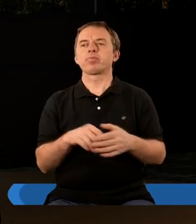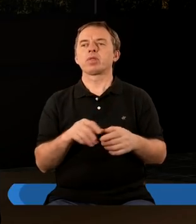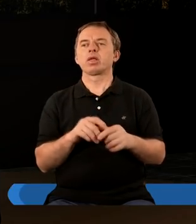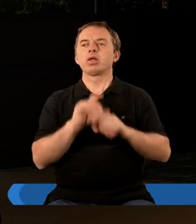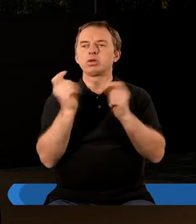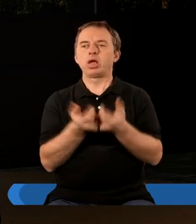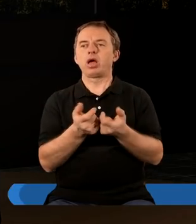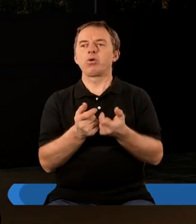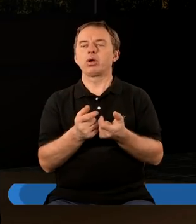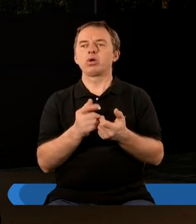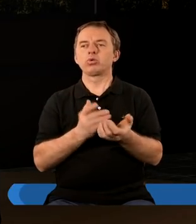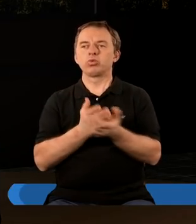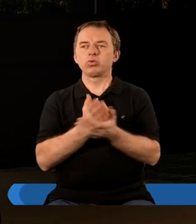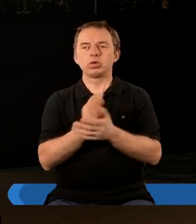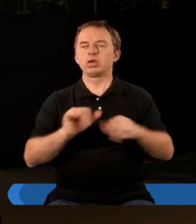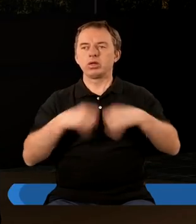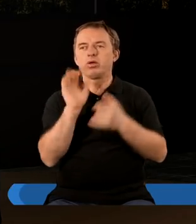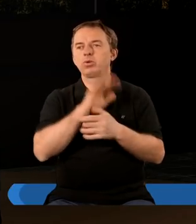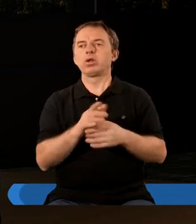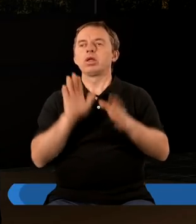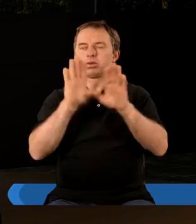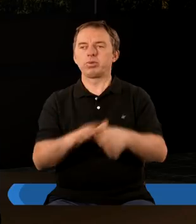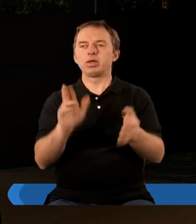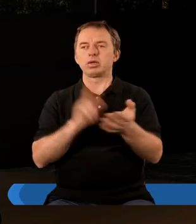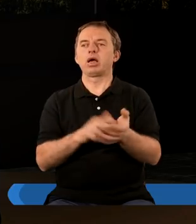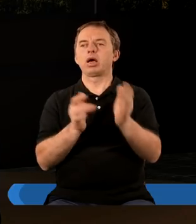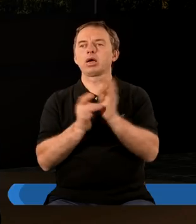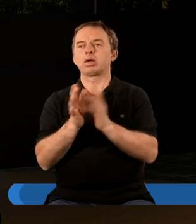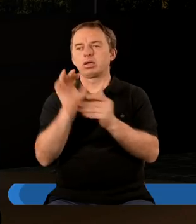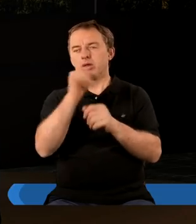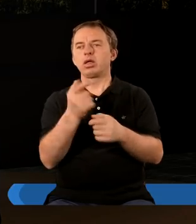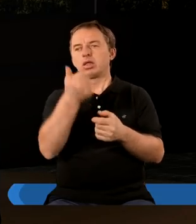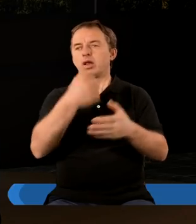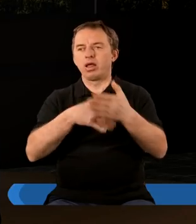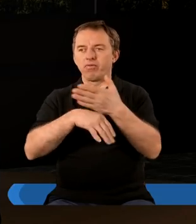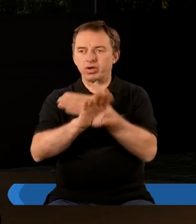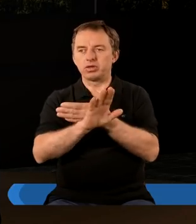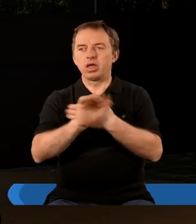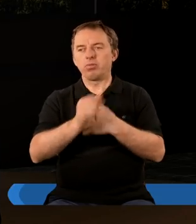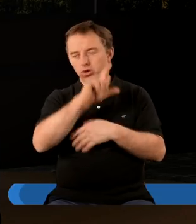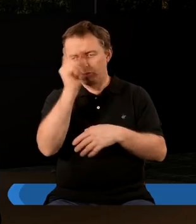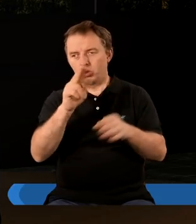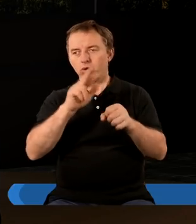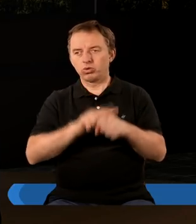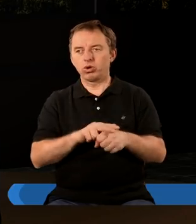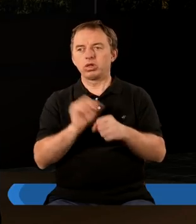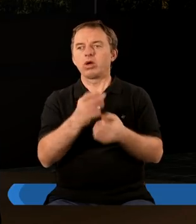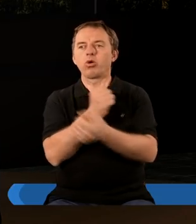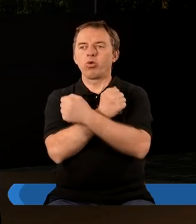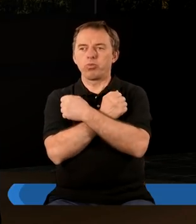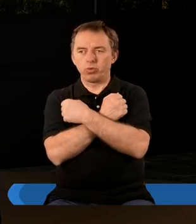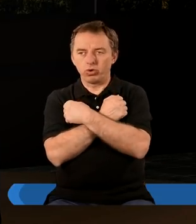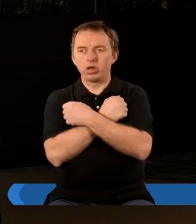Cały słuszny gniew Boży musiał spaść na Niego. To były jedyne wyjścia, aby ludzie, których On tak